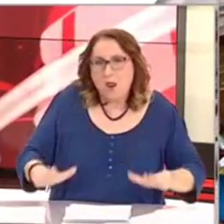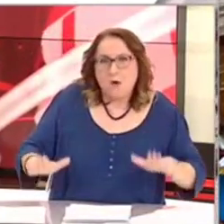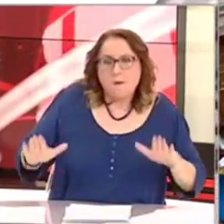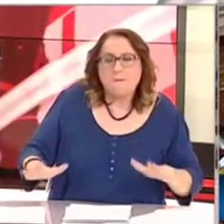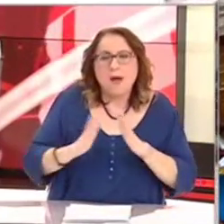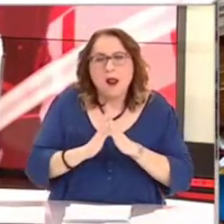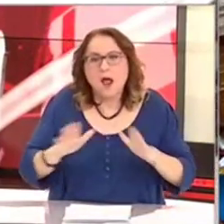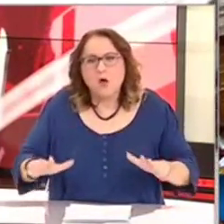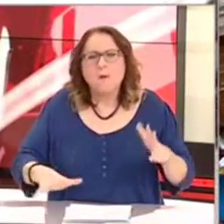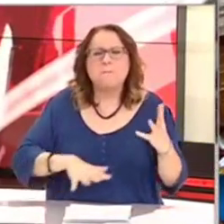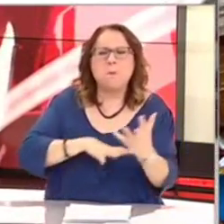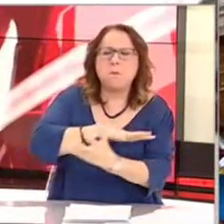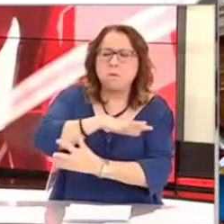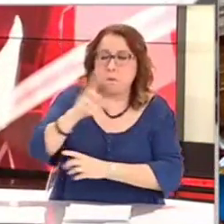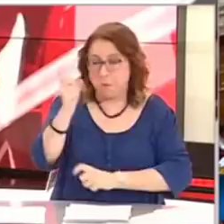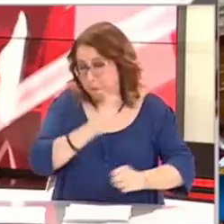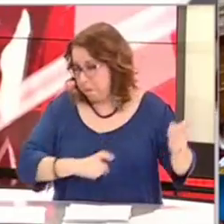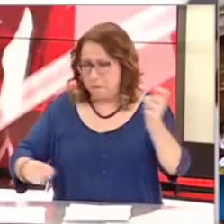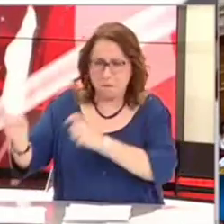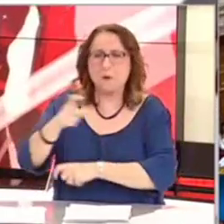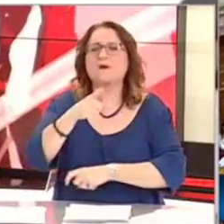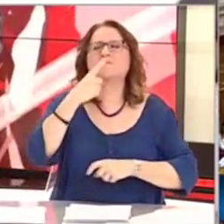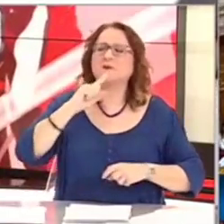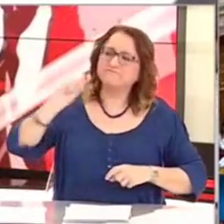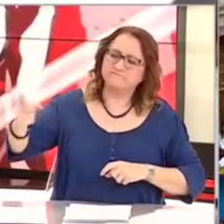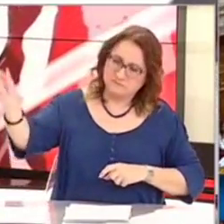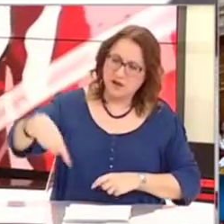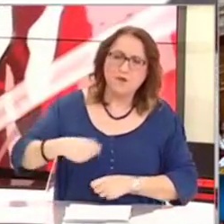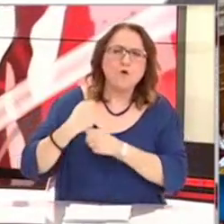ειδοποιήστε τη φρουρά παρακαλώ.